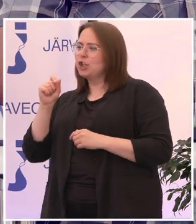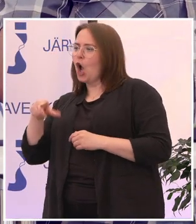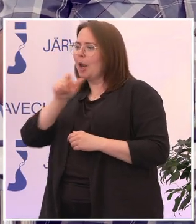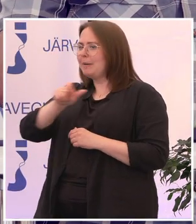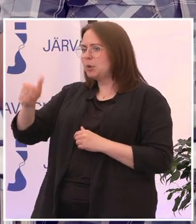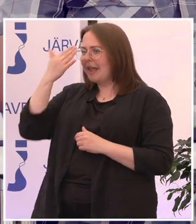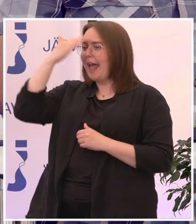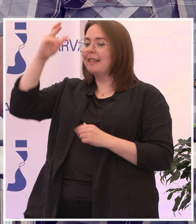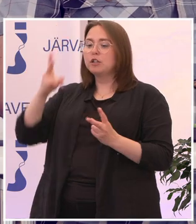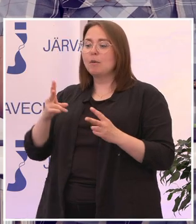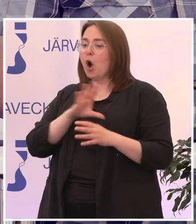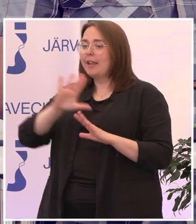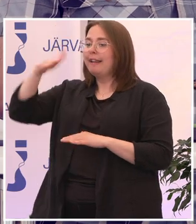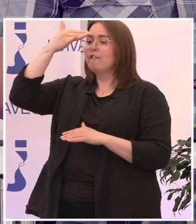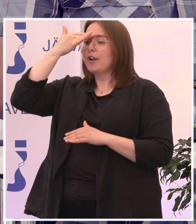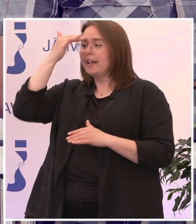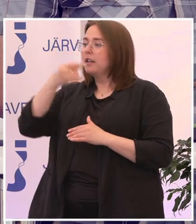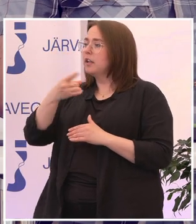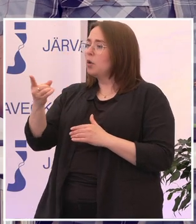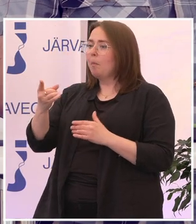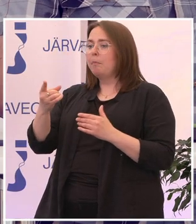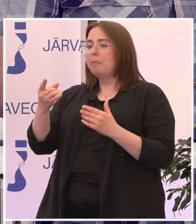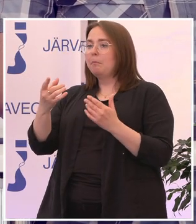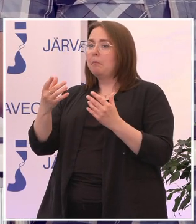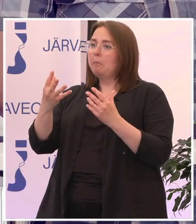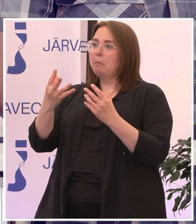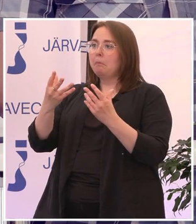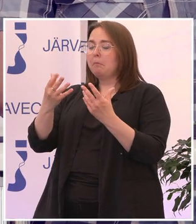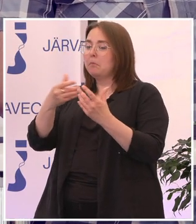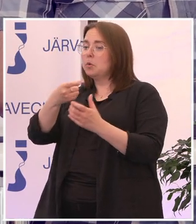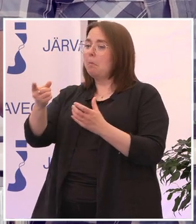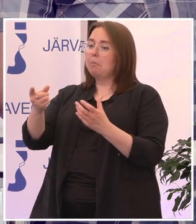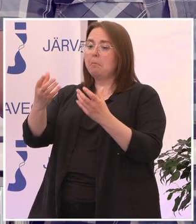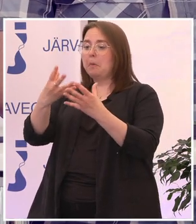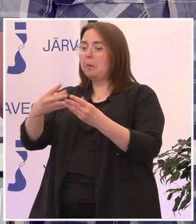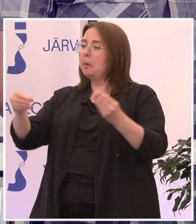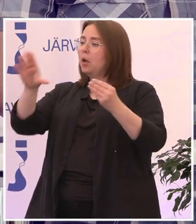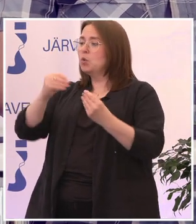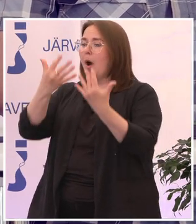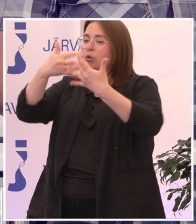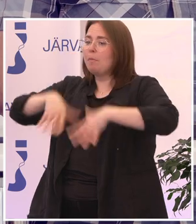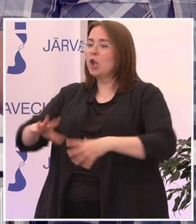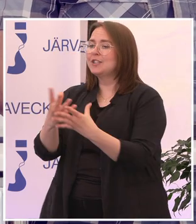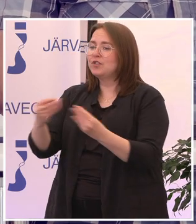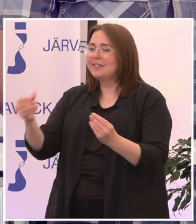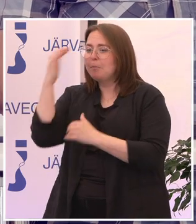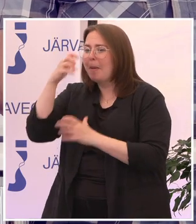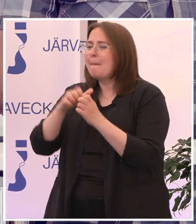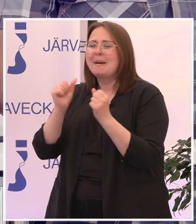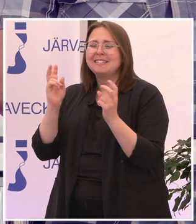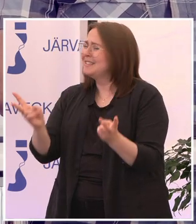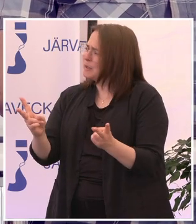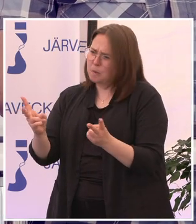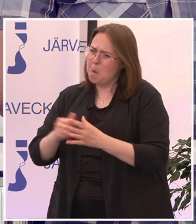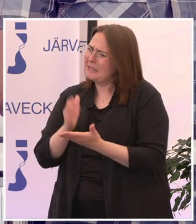som är äldre som inte har någon erfarenhet. Att det kommer att växa bort helt enkelt. Men så är det inte.